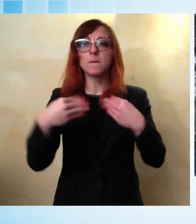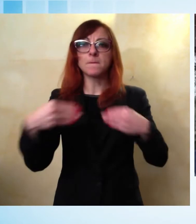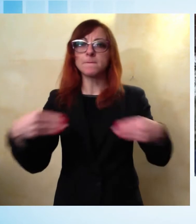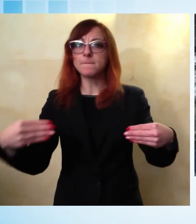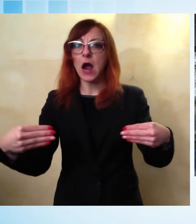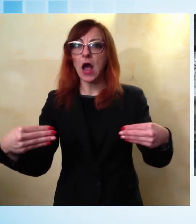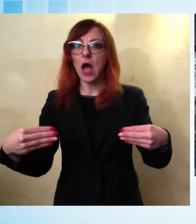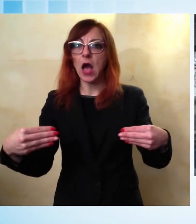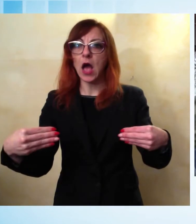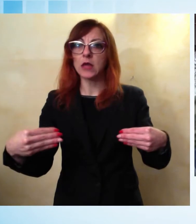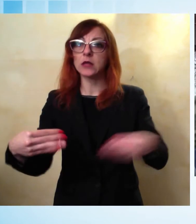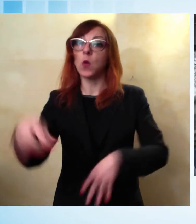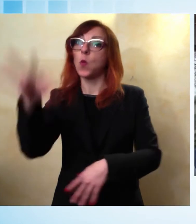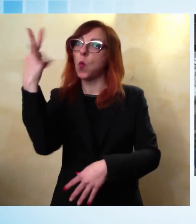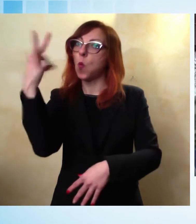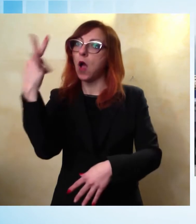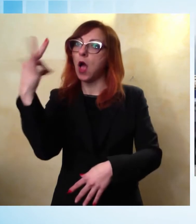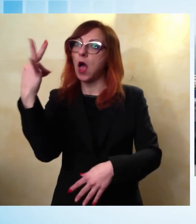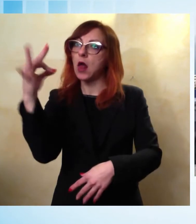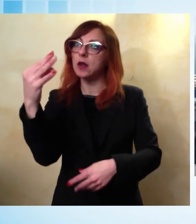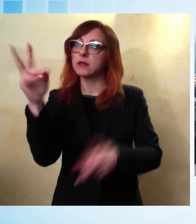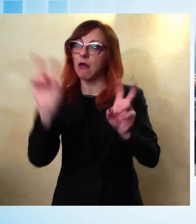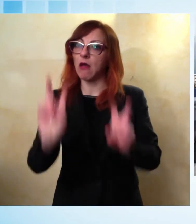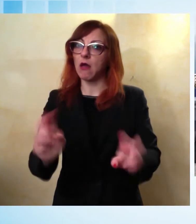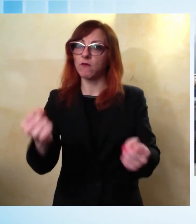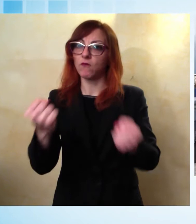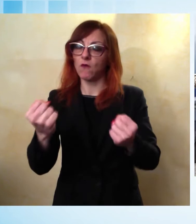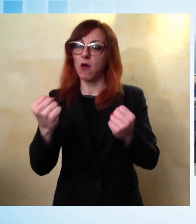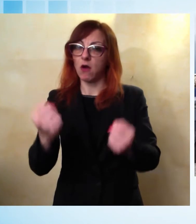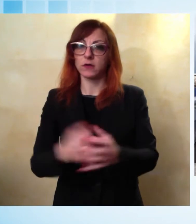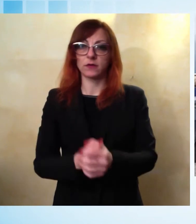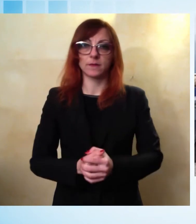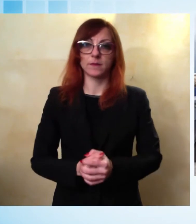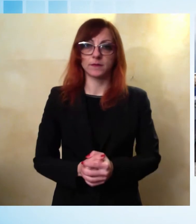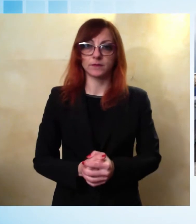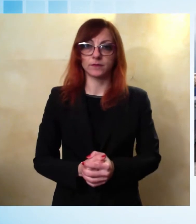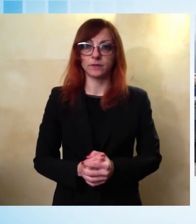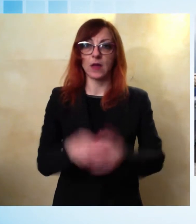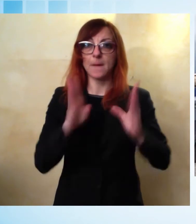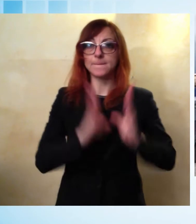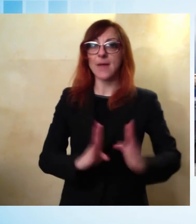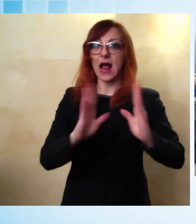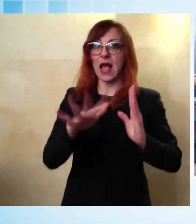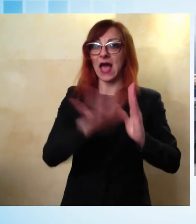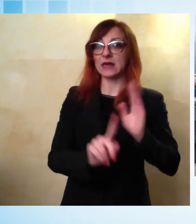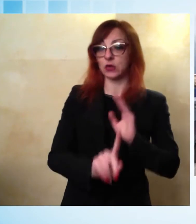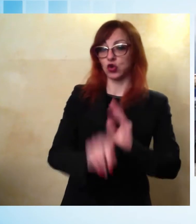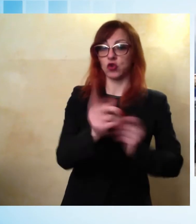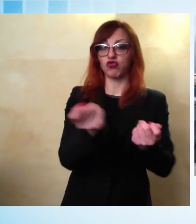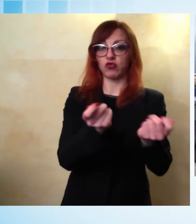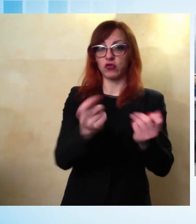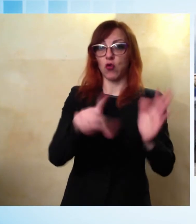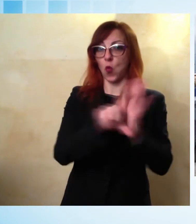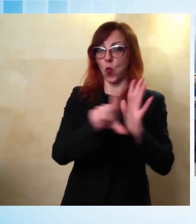efficienti dal punto di vista energetico. La palazzina a nord sarà gestita dal comune. Abbiamo